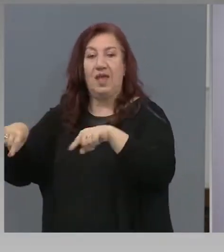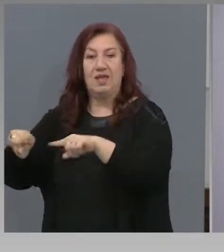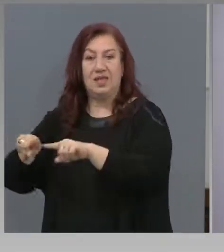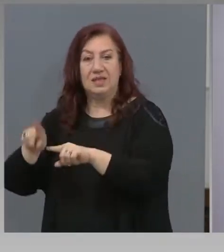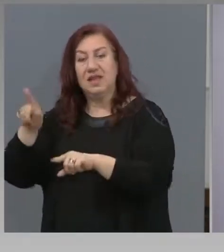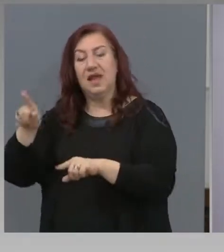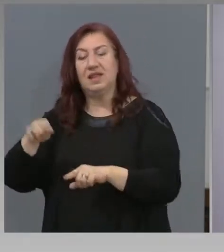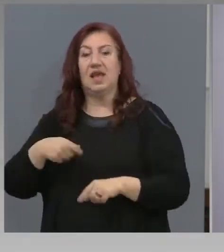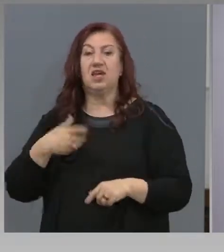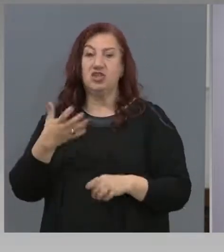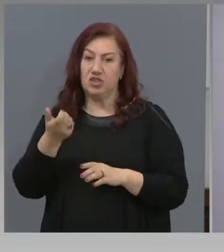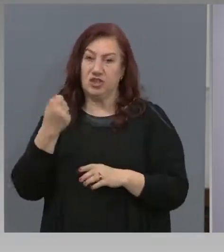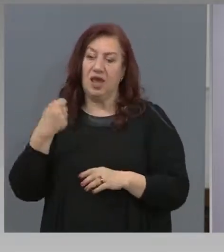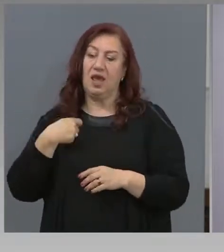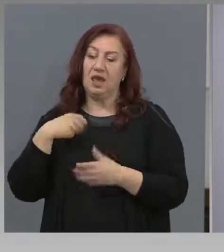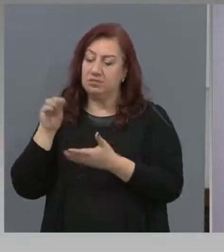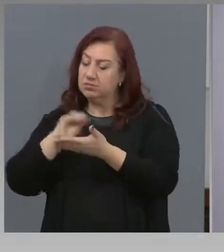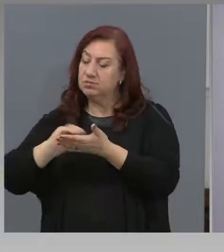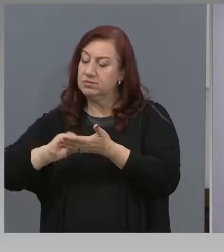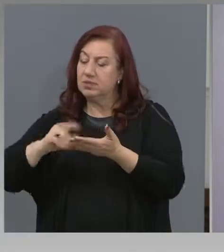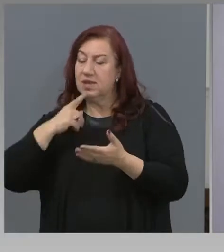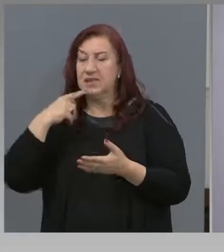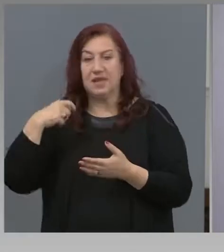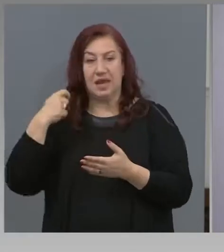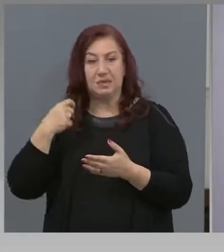Към дата 11 ден бяха 14.